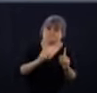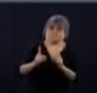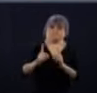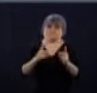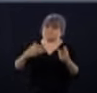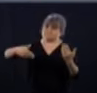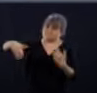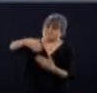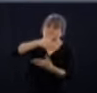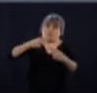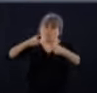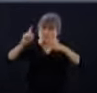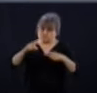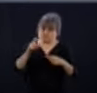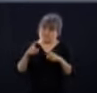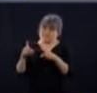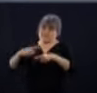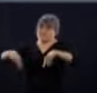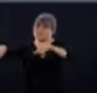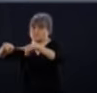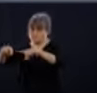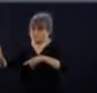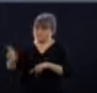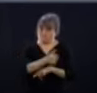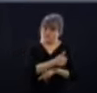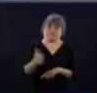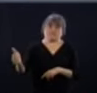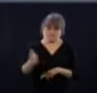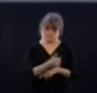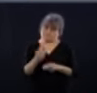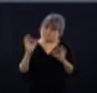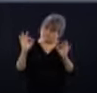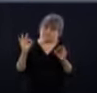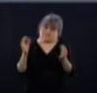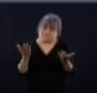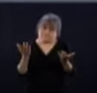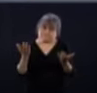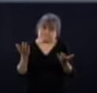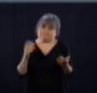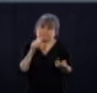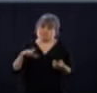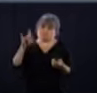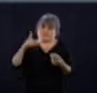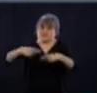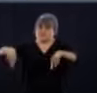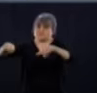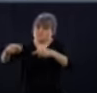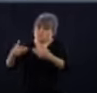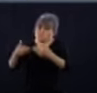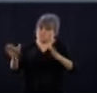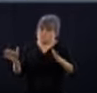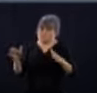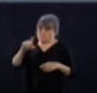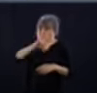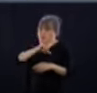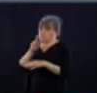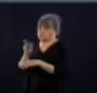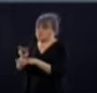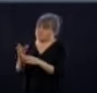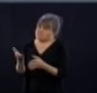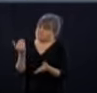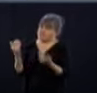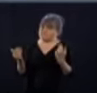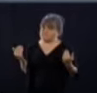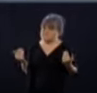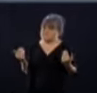d'y aller avec la réouverture graduelle des régions du Québec. Alors, si on réussit tout ça, si on est prudent, si on